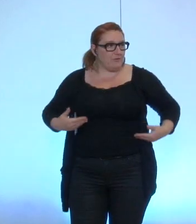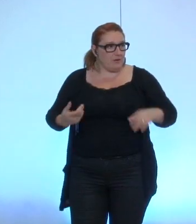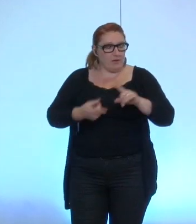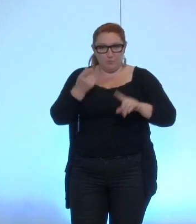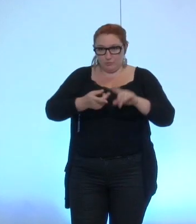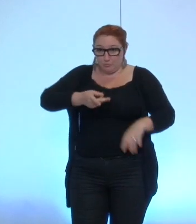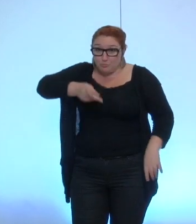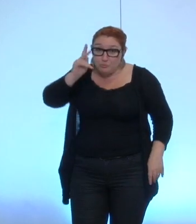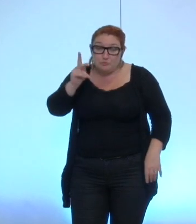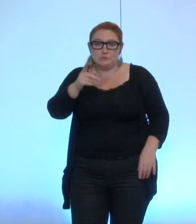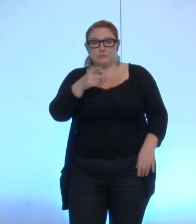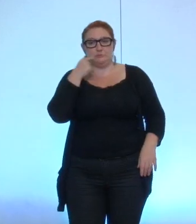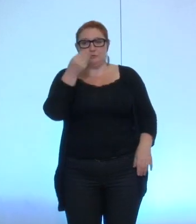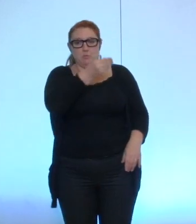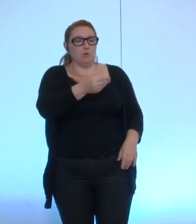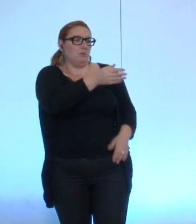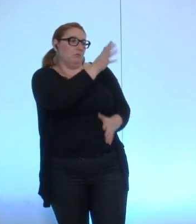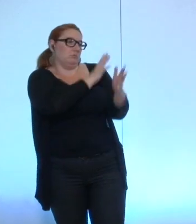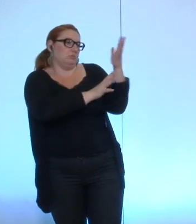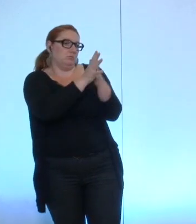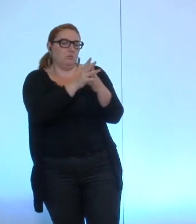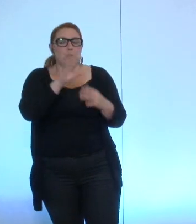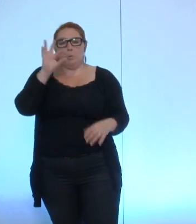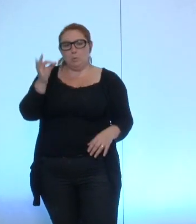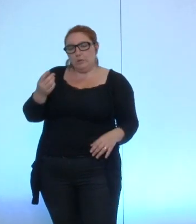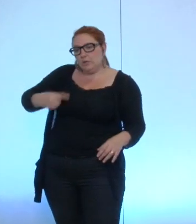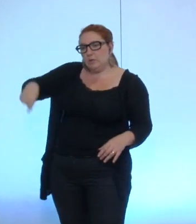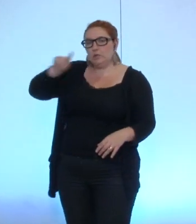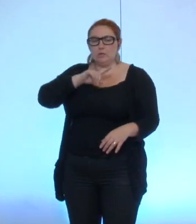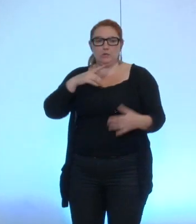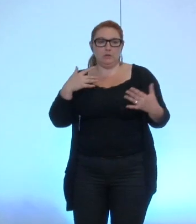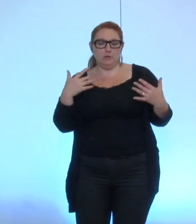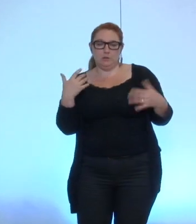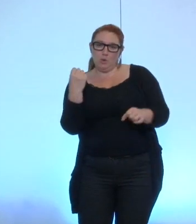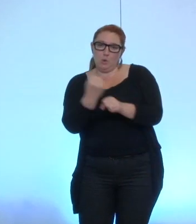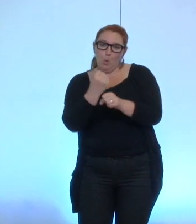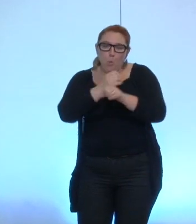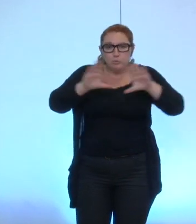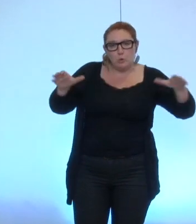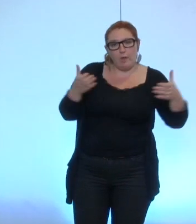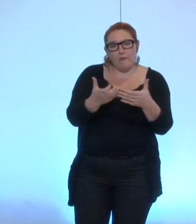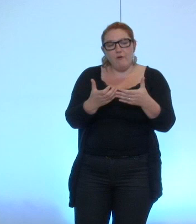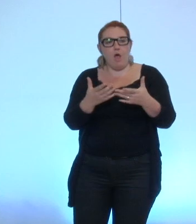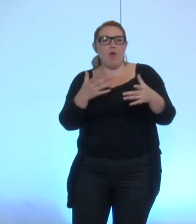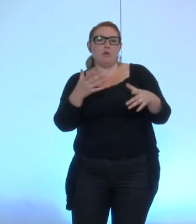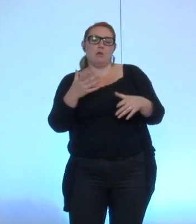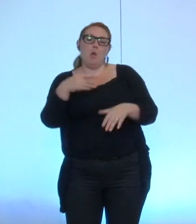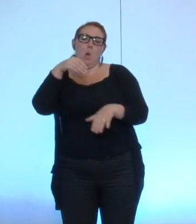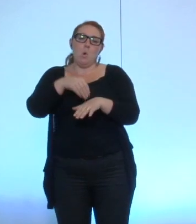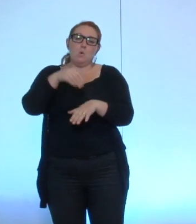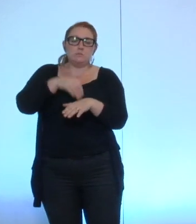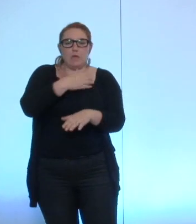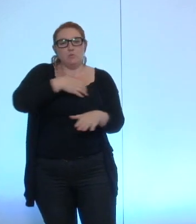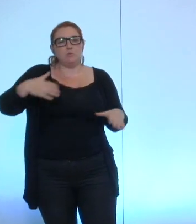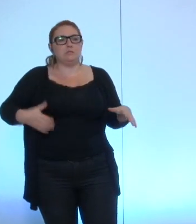'il évoque un jeu de positionnement entre le groupe de travail et le conseil municipal et les amendements